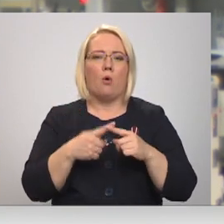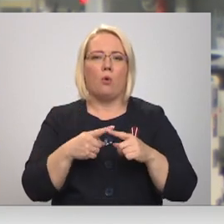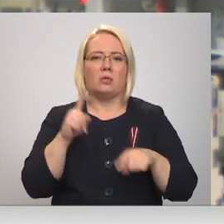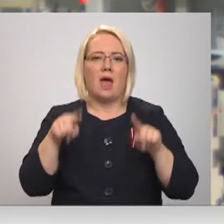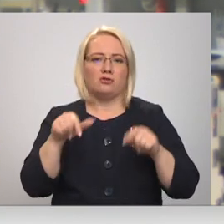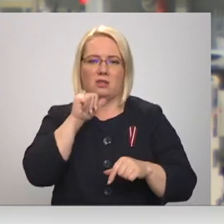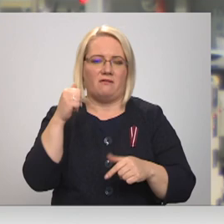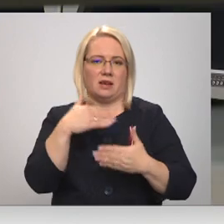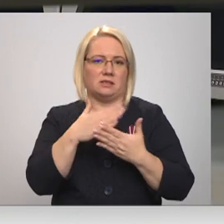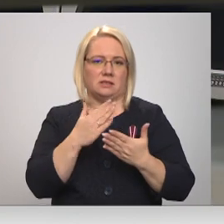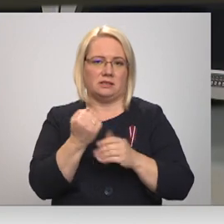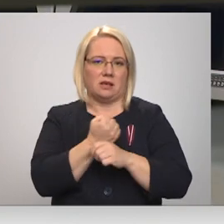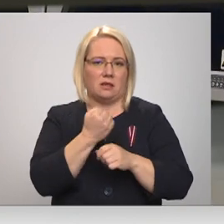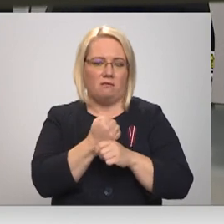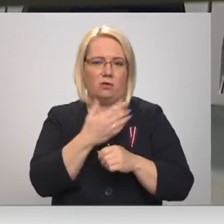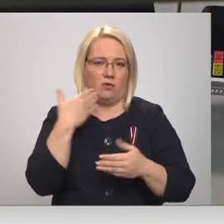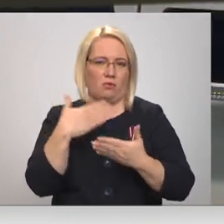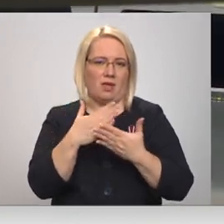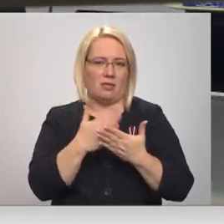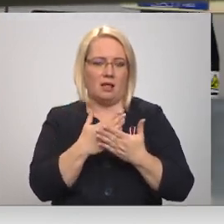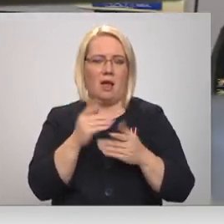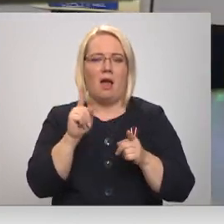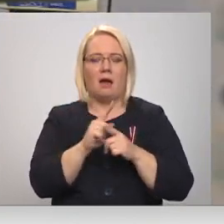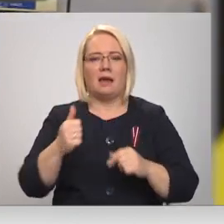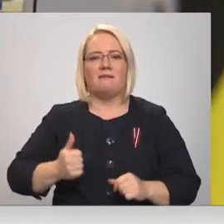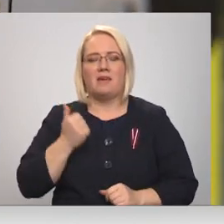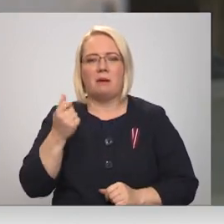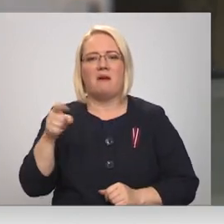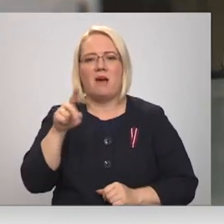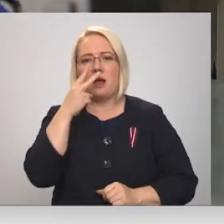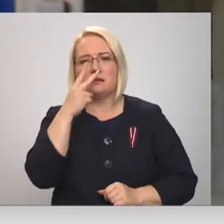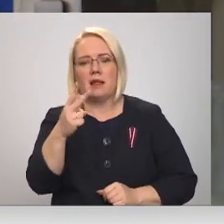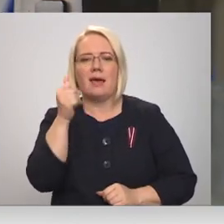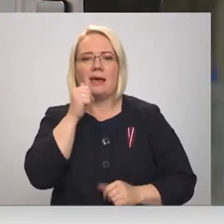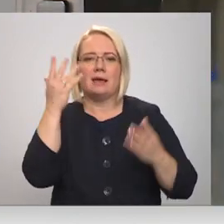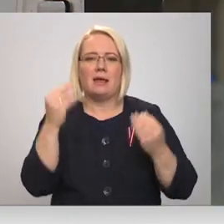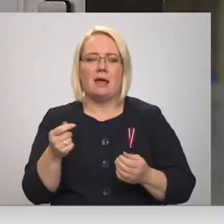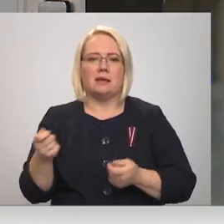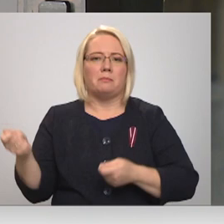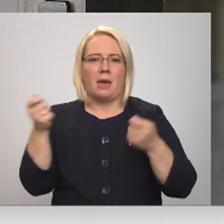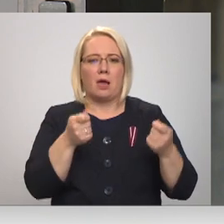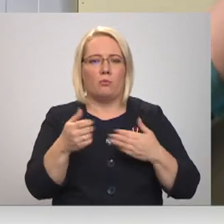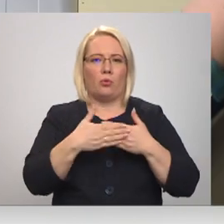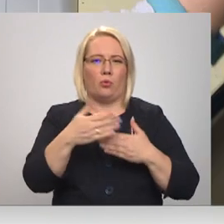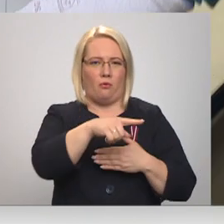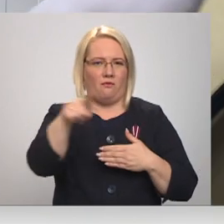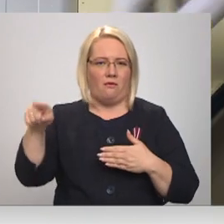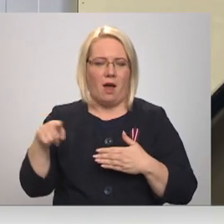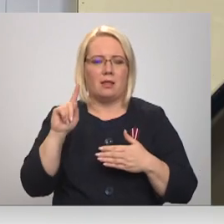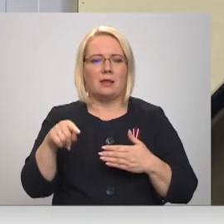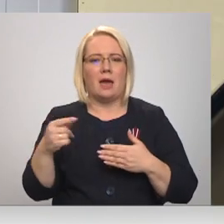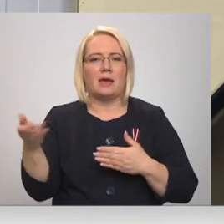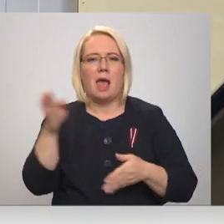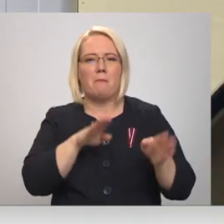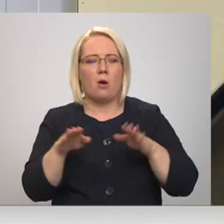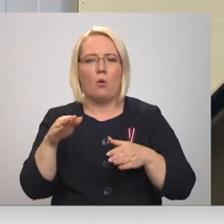tieši daļas šiem iemeslēm. Arī uzņēmums Hansa matriks ar vienu vairāk skatās, lai ikdienas piegādātāji būtu tuvāk. Pat, ja tie ir tikai iepakojumu materiāla